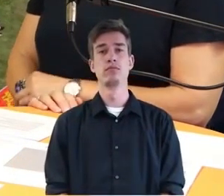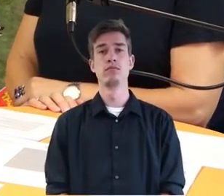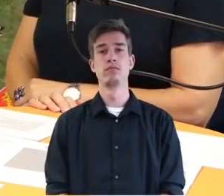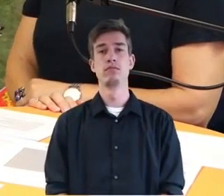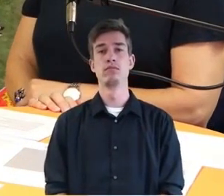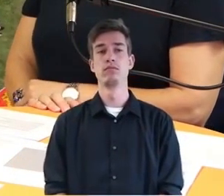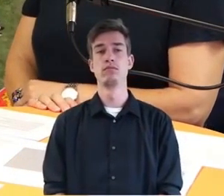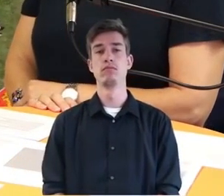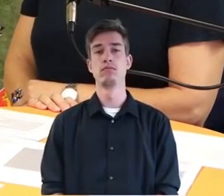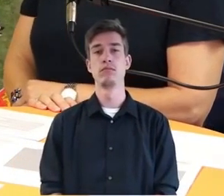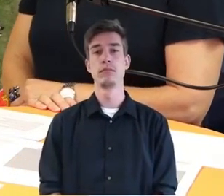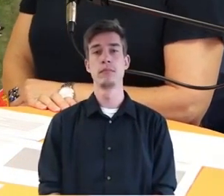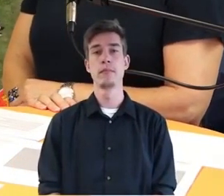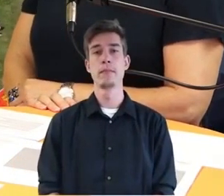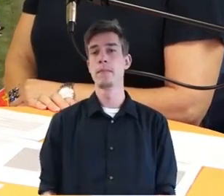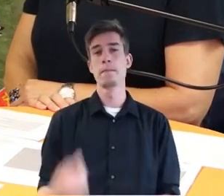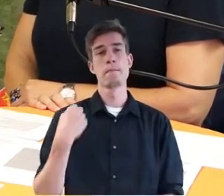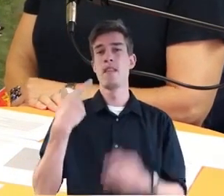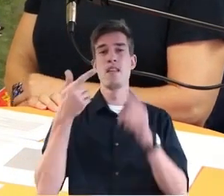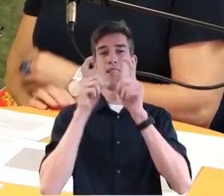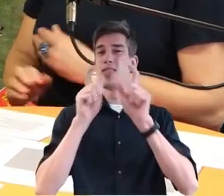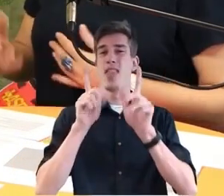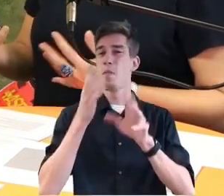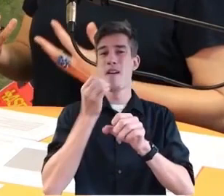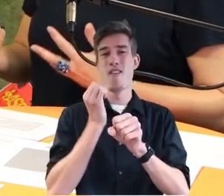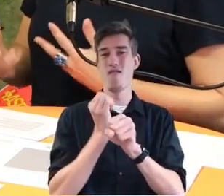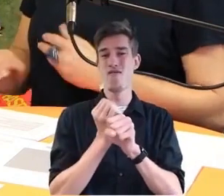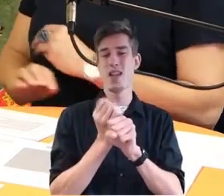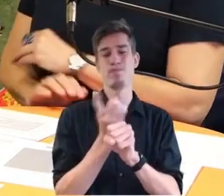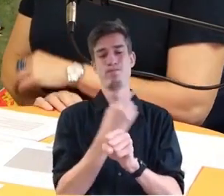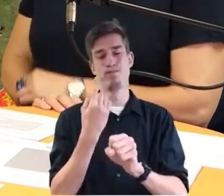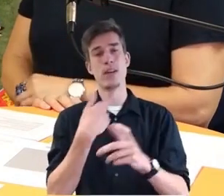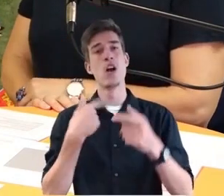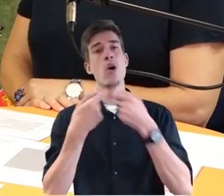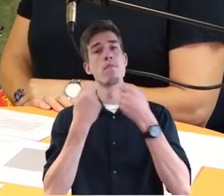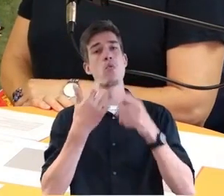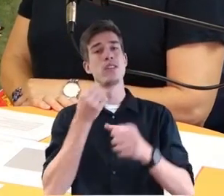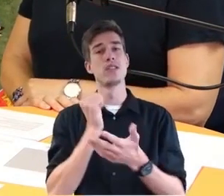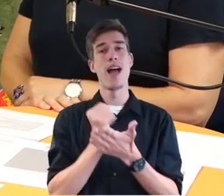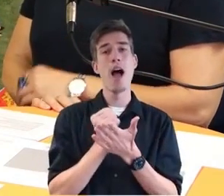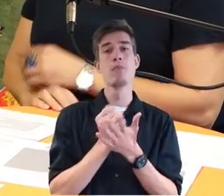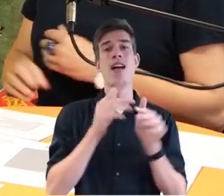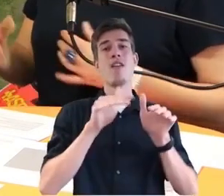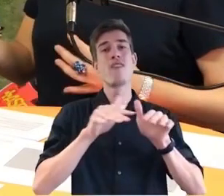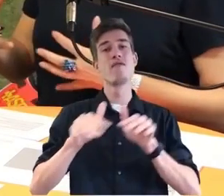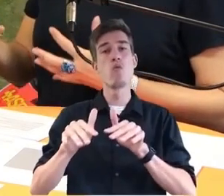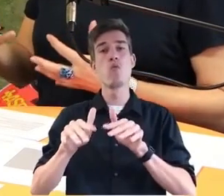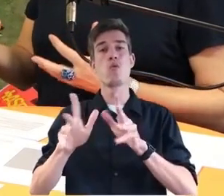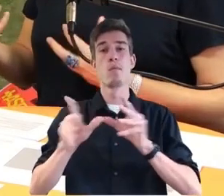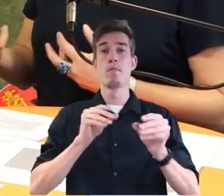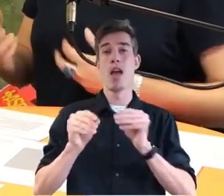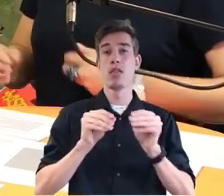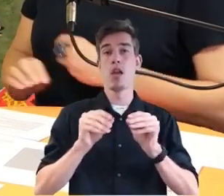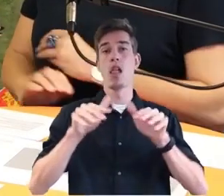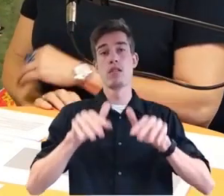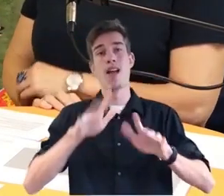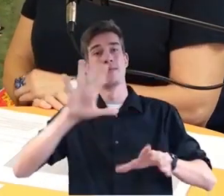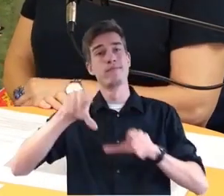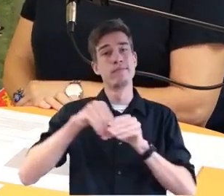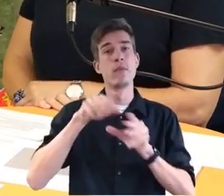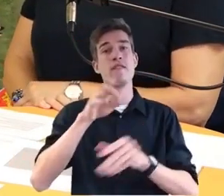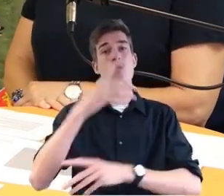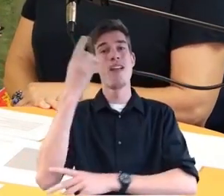noch nicht durch mit, was wir im Bundesamt alles auch zur Verfügung stehen haben, was eben zur Warnung der